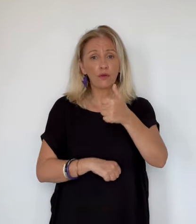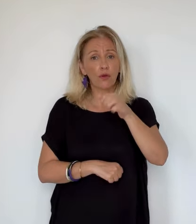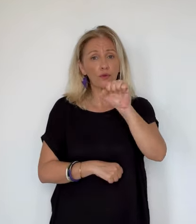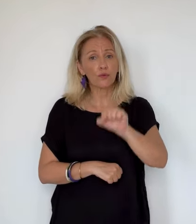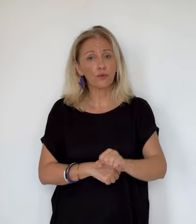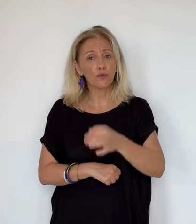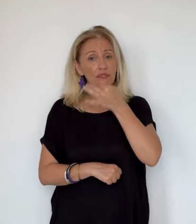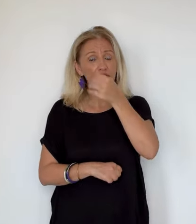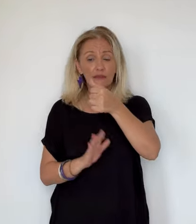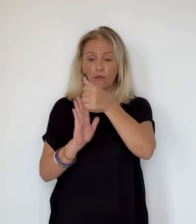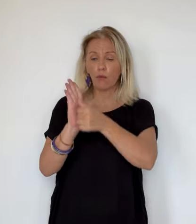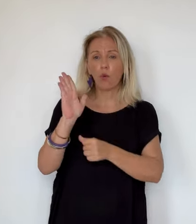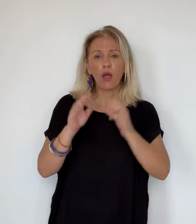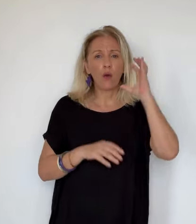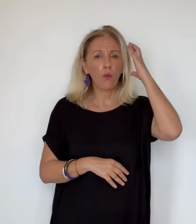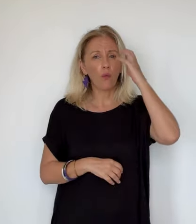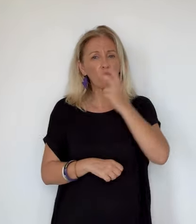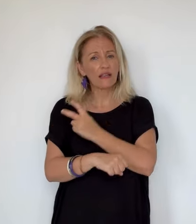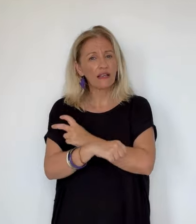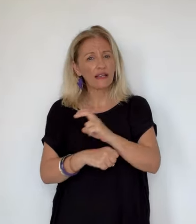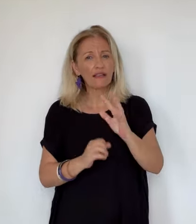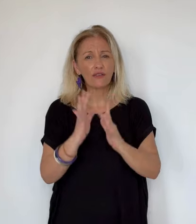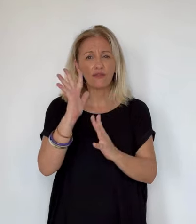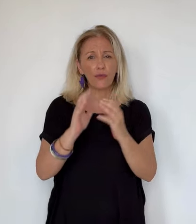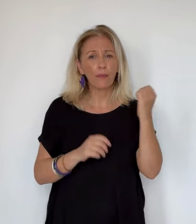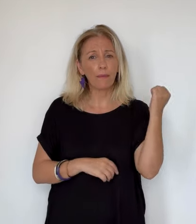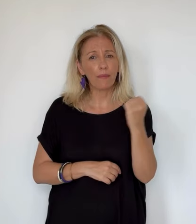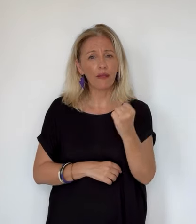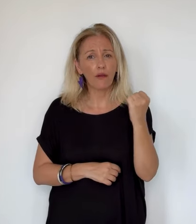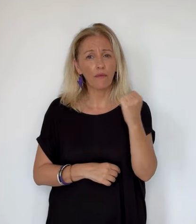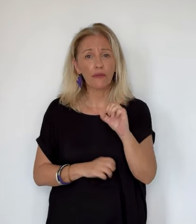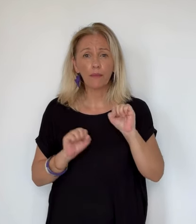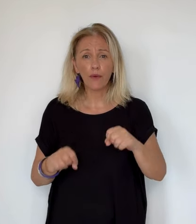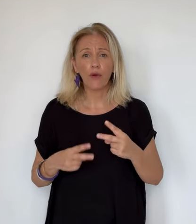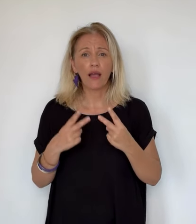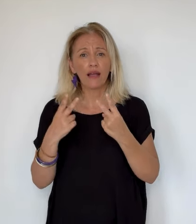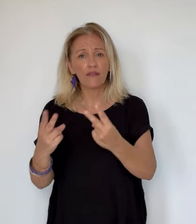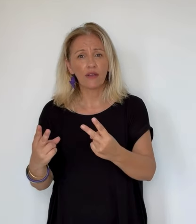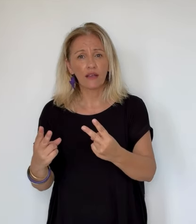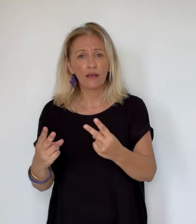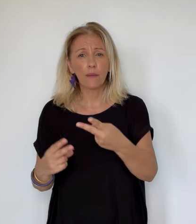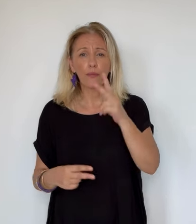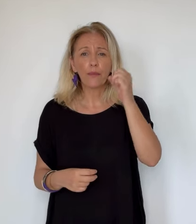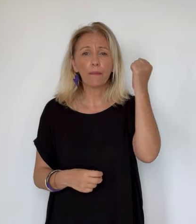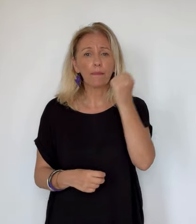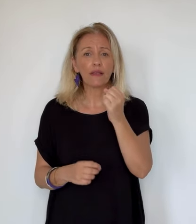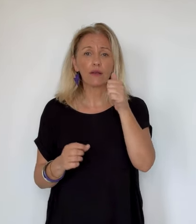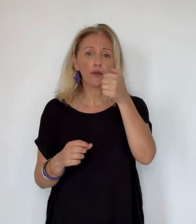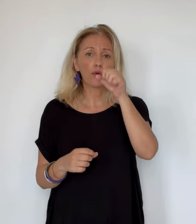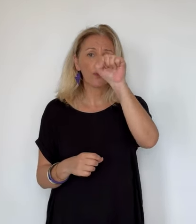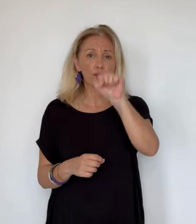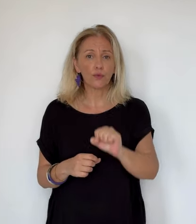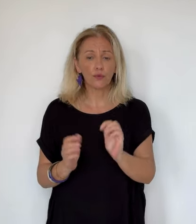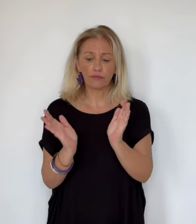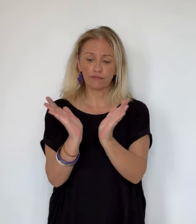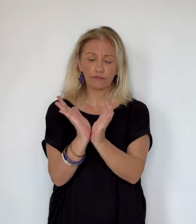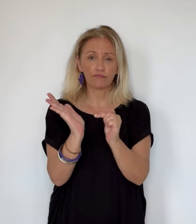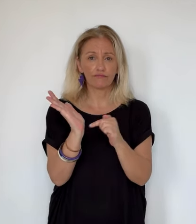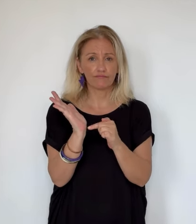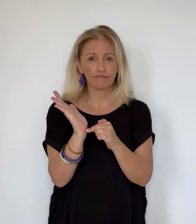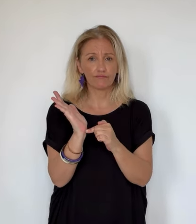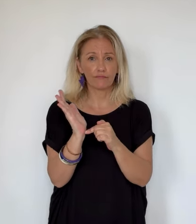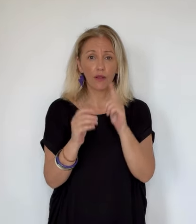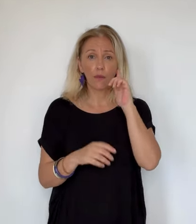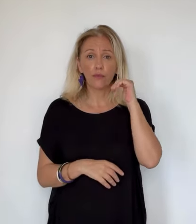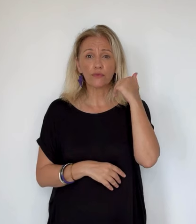pour tout le département et pour tout le week-end. Et en effet, la préfecture de Corse du Sud indique que le risque d'incendie est très élevé au mois d'août,